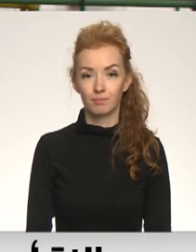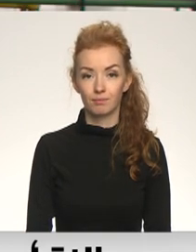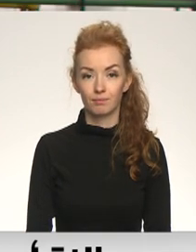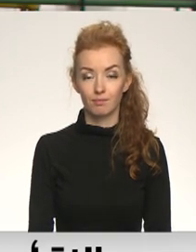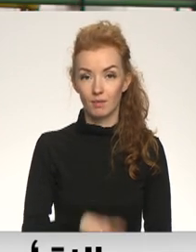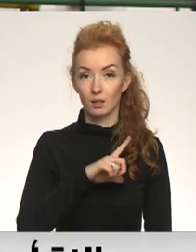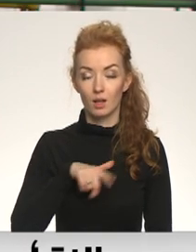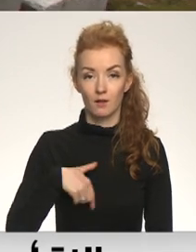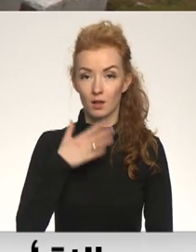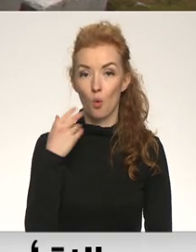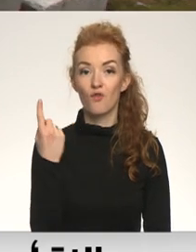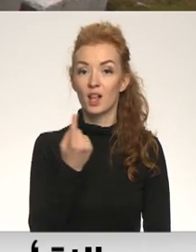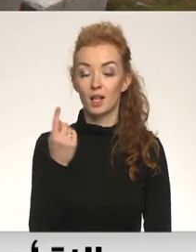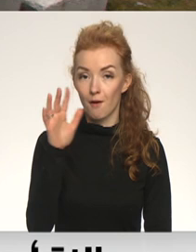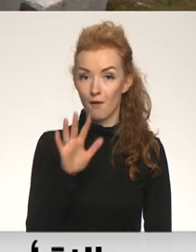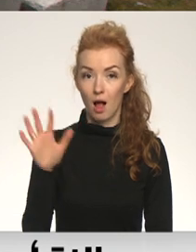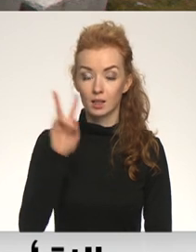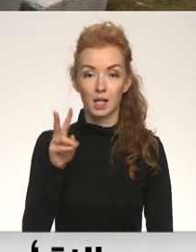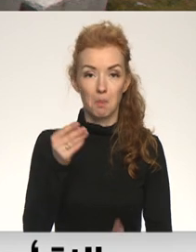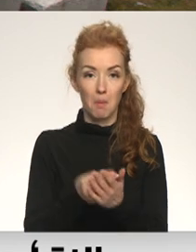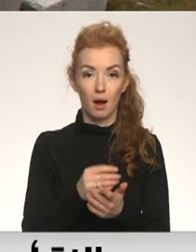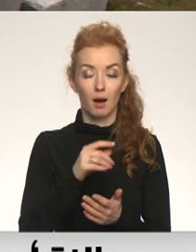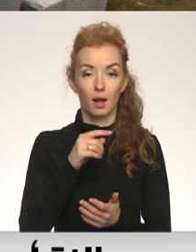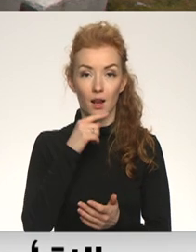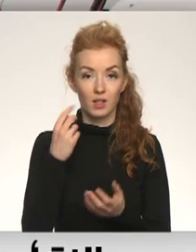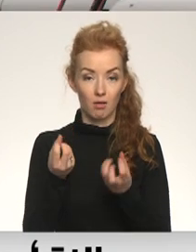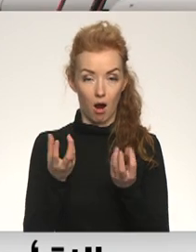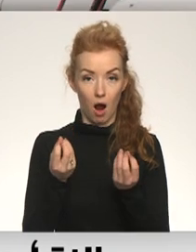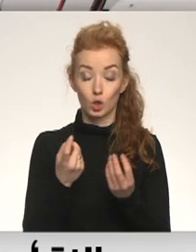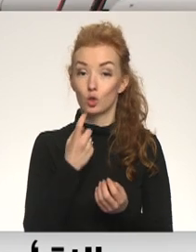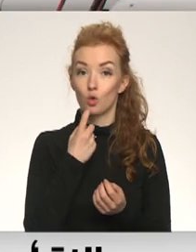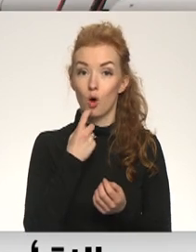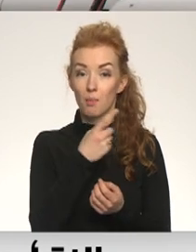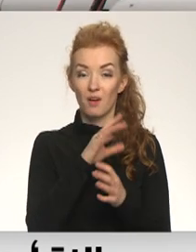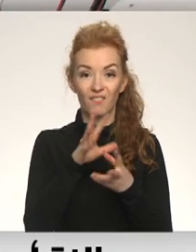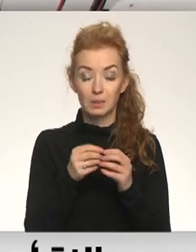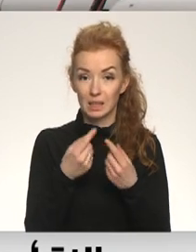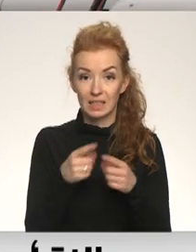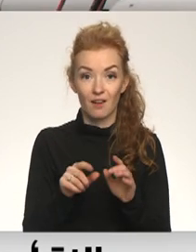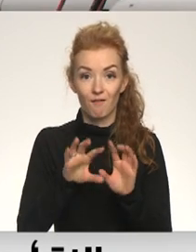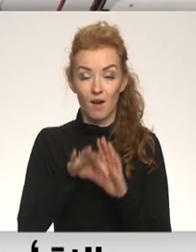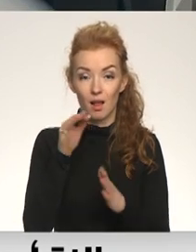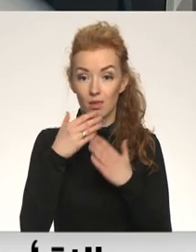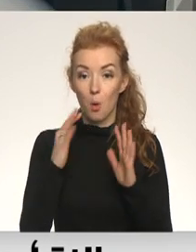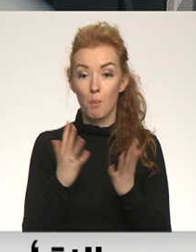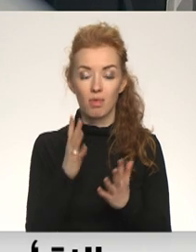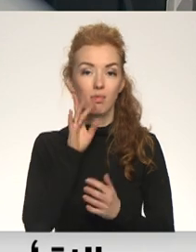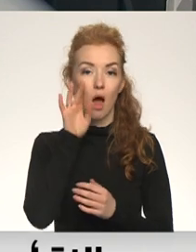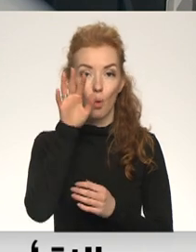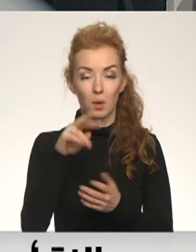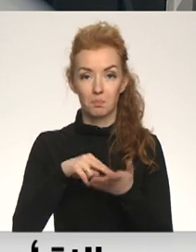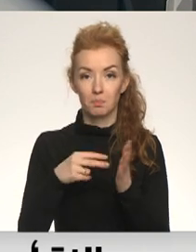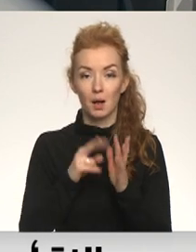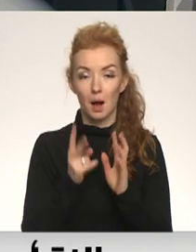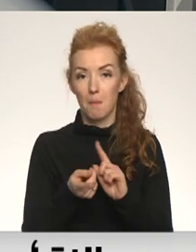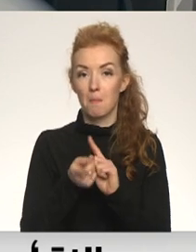Latvija nav vienīgā valsts, iepēr Krievijas gāzi. Piemēram, Somijai vispār nav citi iespēji, taču nākotnē jādomā, kā situāciju mainīt,